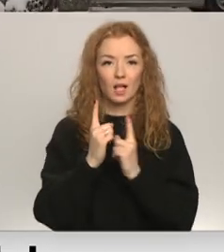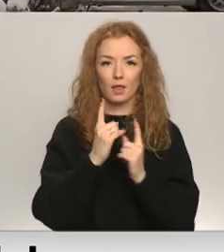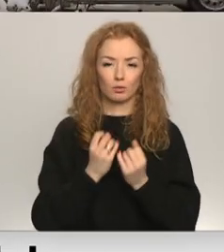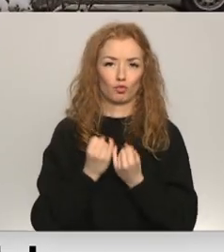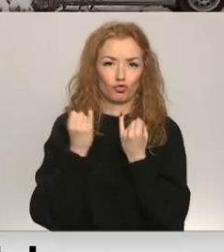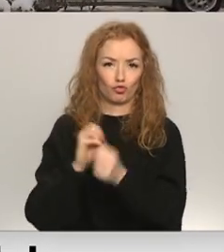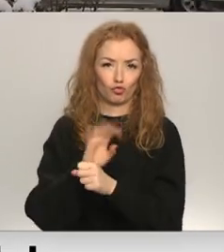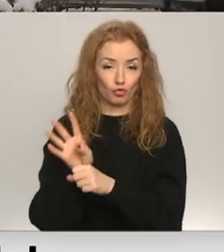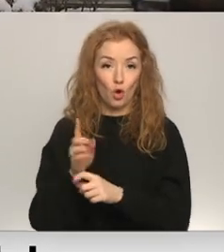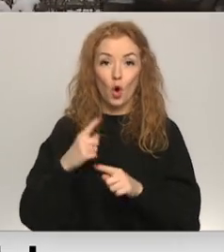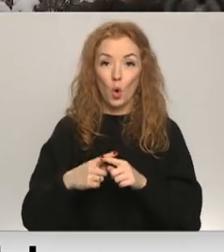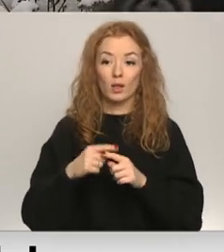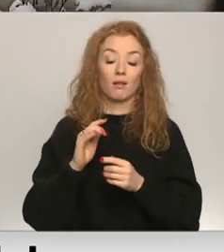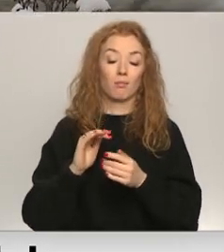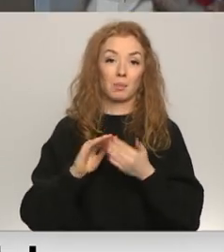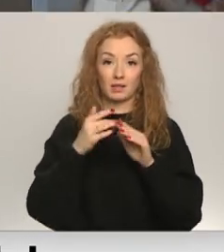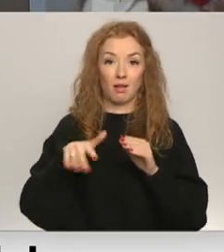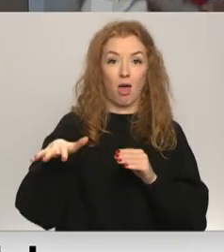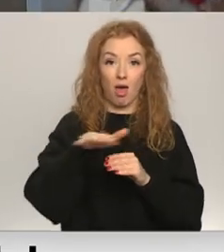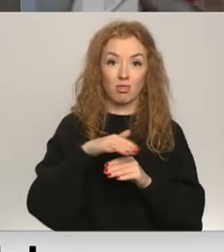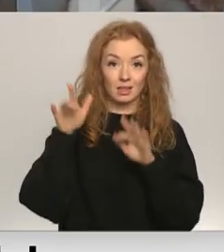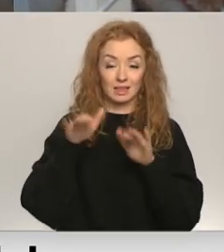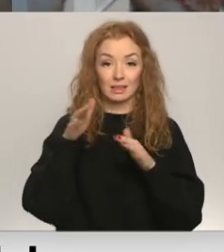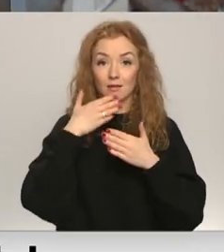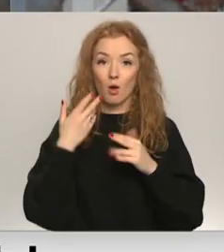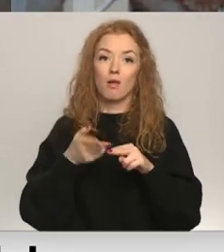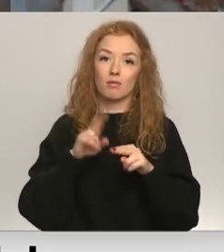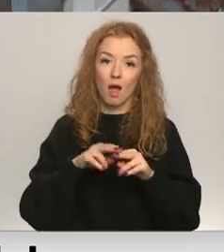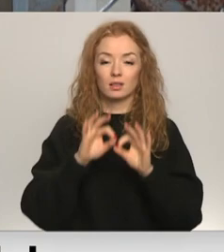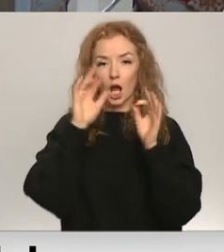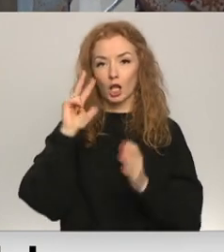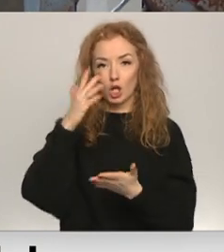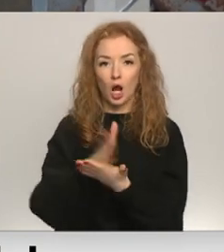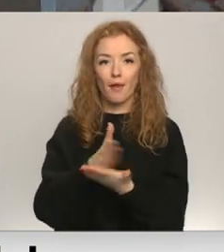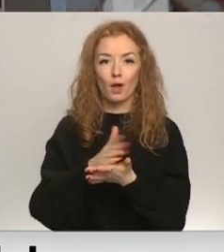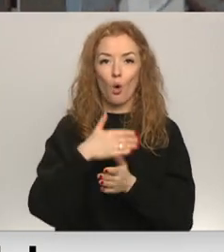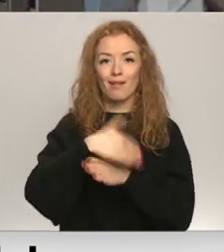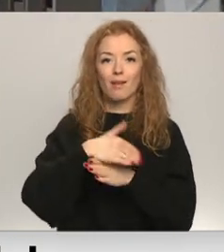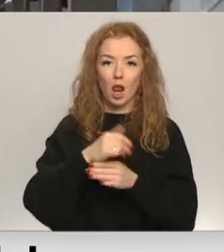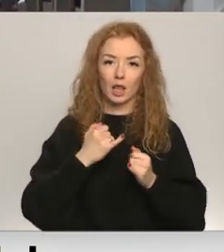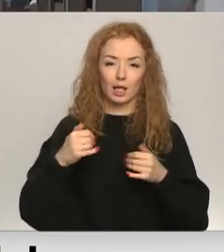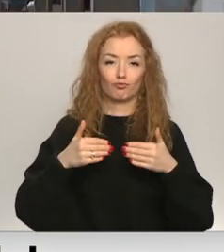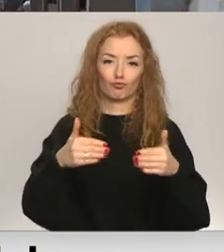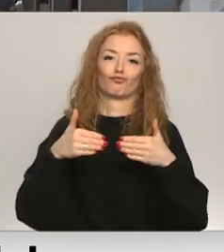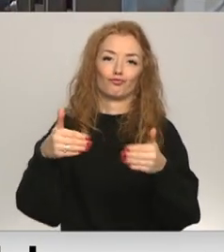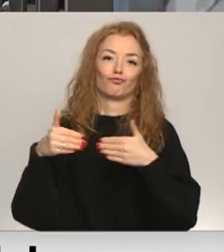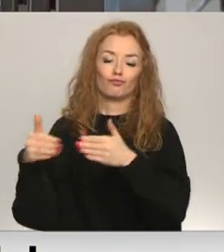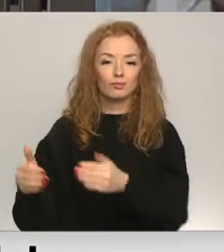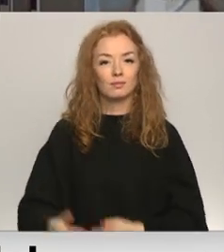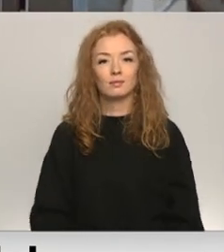dienas galvas pilsētā naudas nīdzis, pašlaik ziemas dienesti varot pievērsties trešās kategorijas ieltīrīšanai. Antarlīdzīt, Latvijas